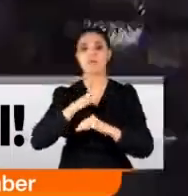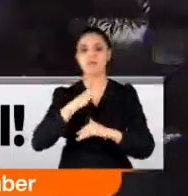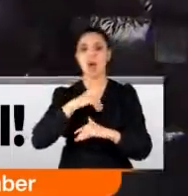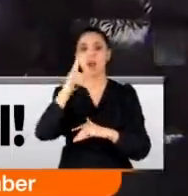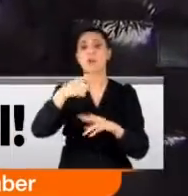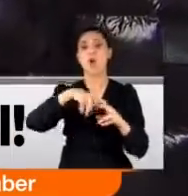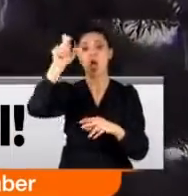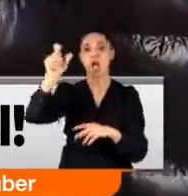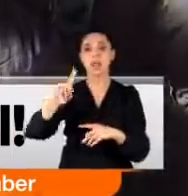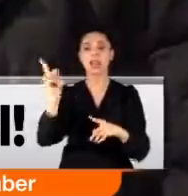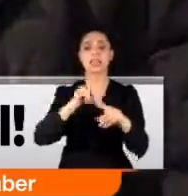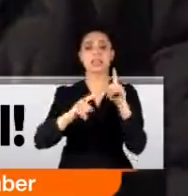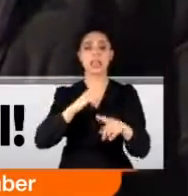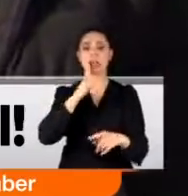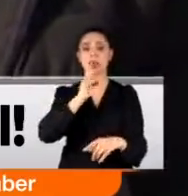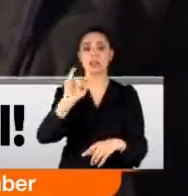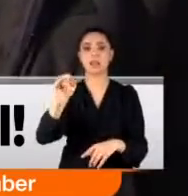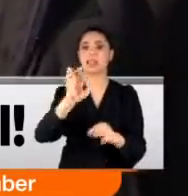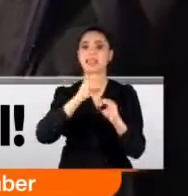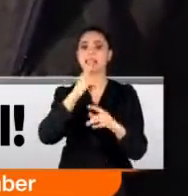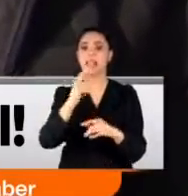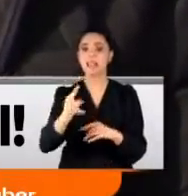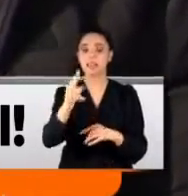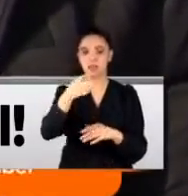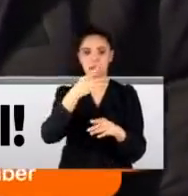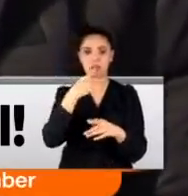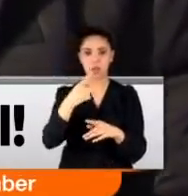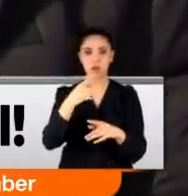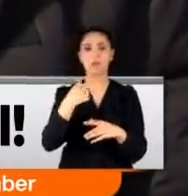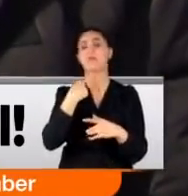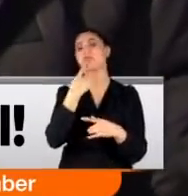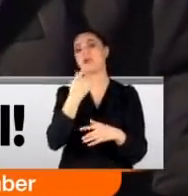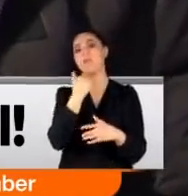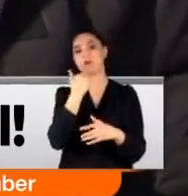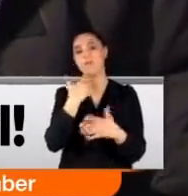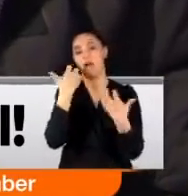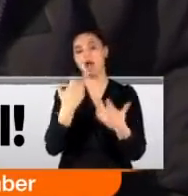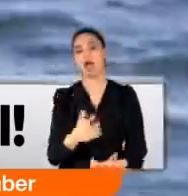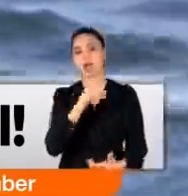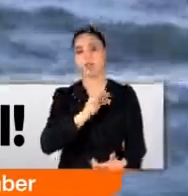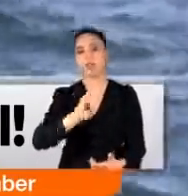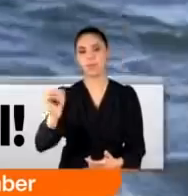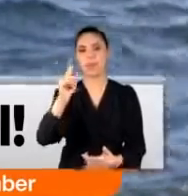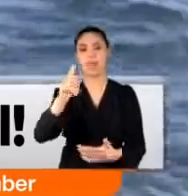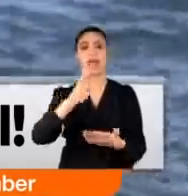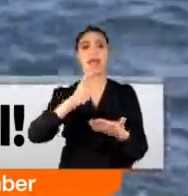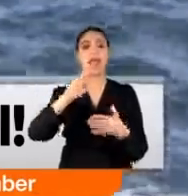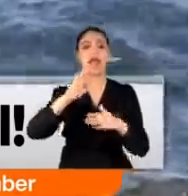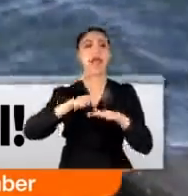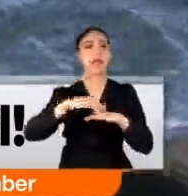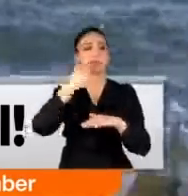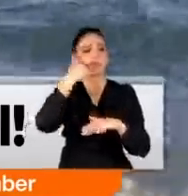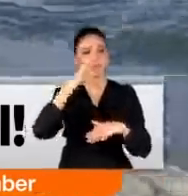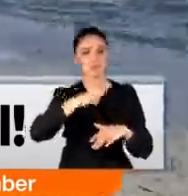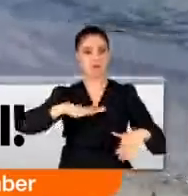Arda Turan. Siyasi birine bulundum. Ne dediniz burada söyleyebilir misiniz? Yok söyleyemem. O kadar ağır. Evet. Elimizde bunlar varken